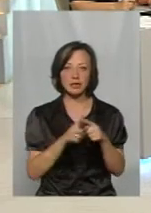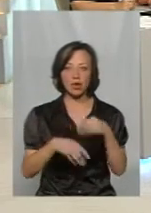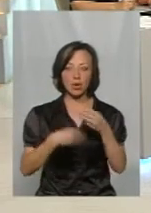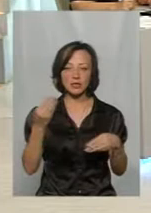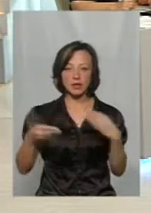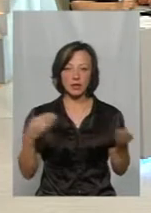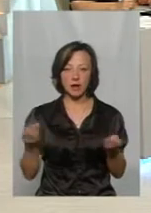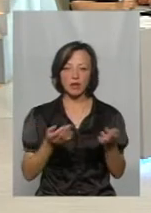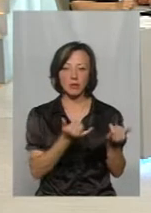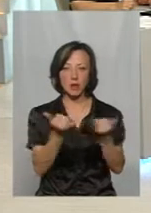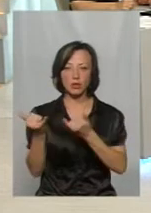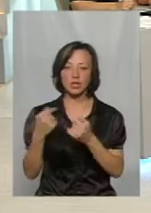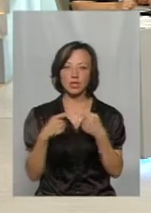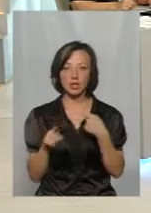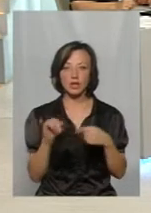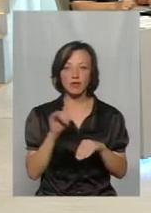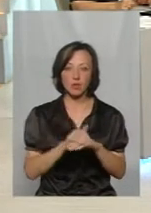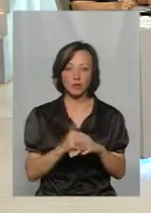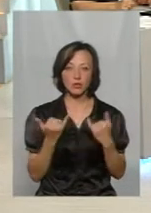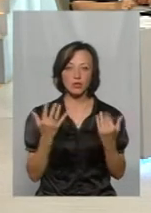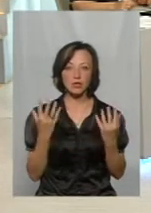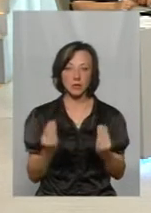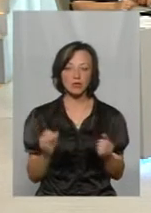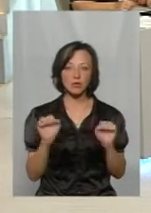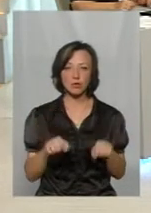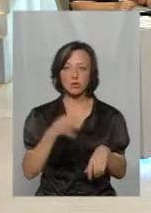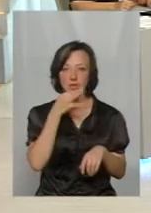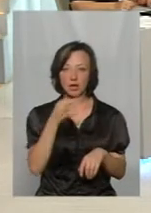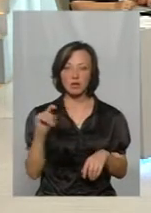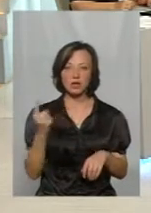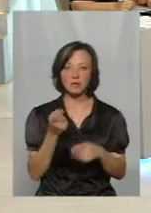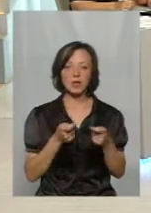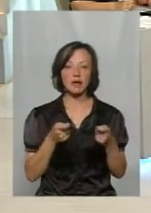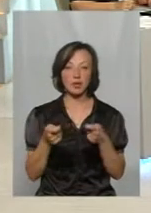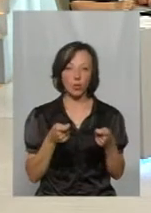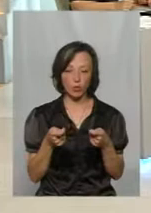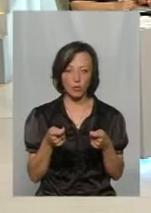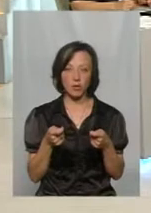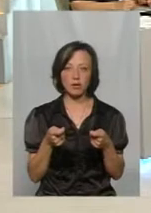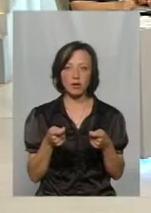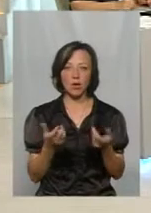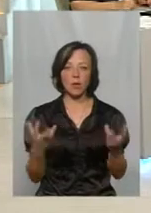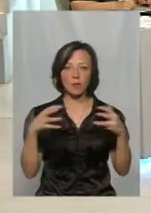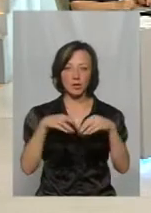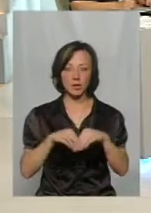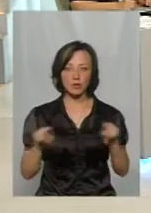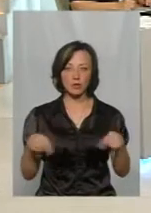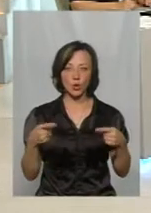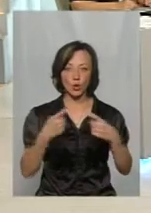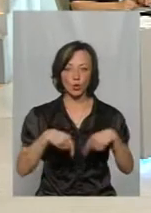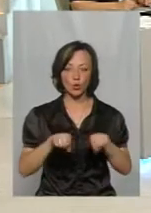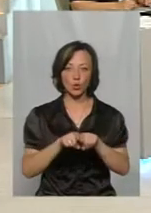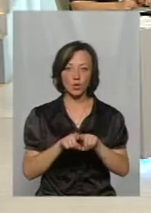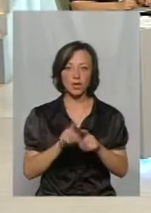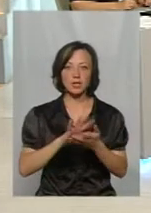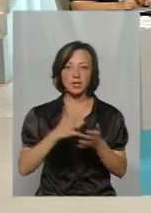роздавали, пригощала всіх інших. І фактично вона на сьогодні, можна сказати, одним із керівником, потім об'єднавши, створивши гурток «Сяй в